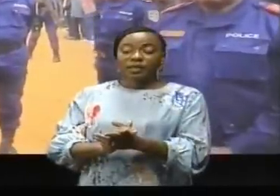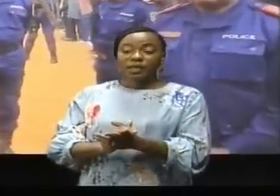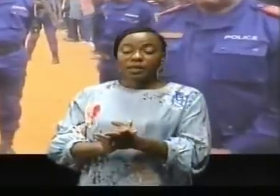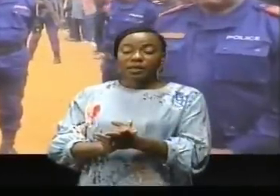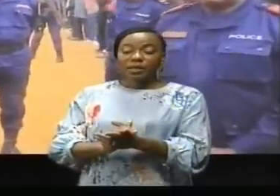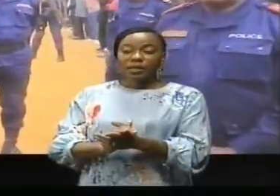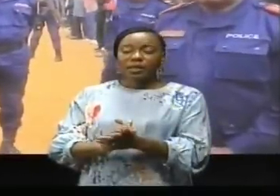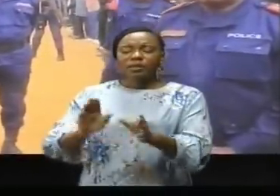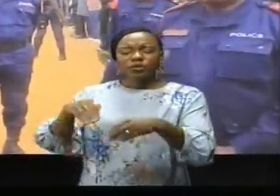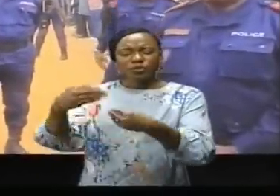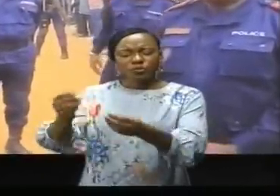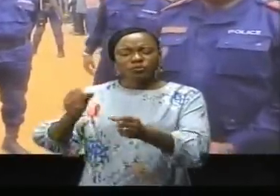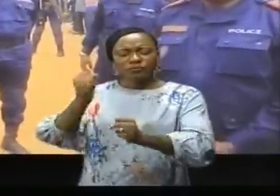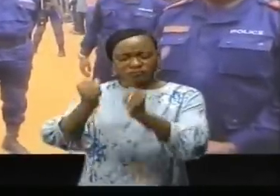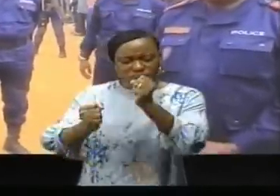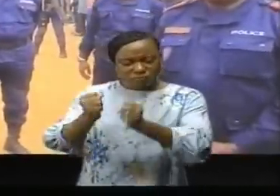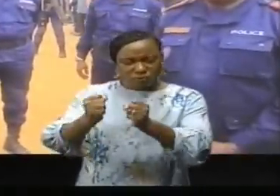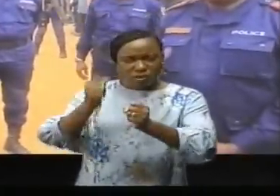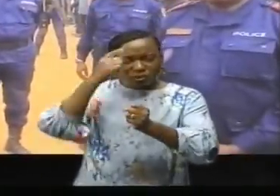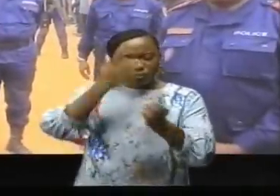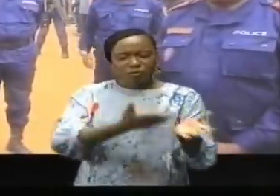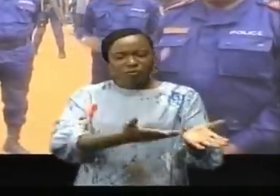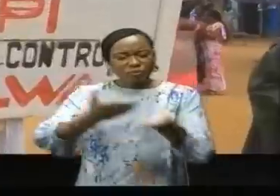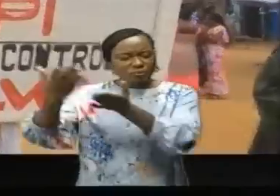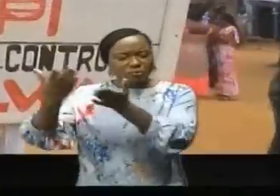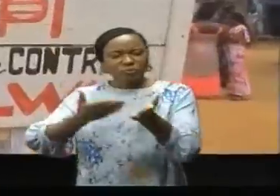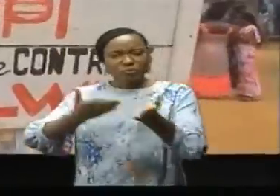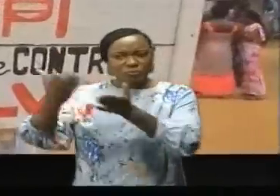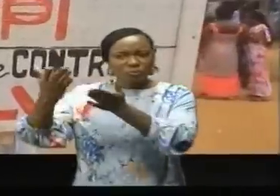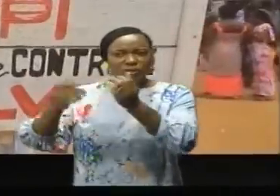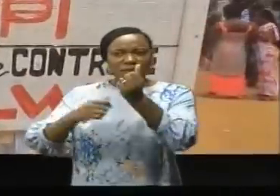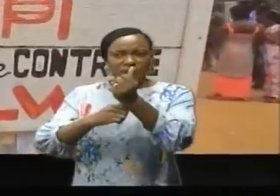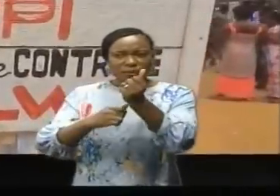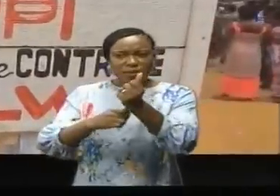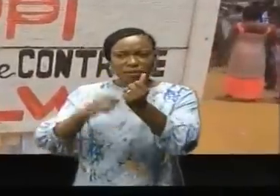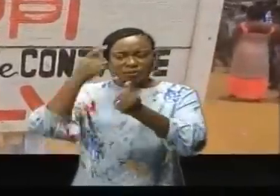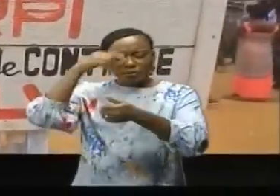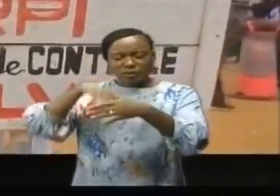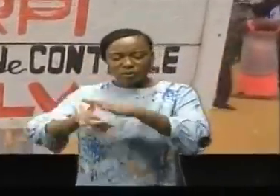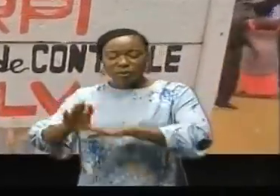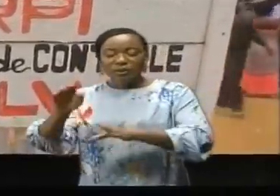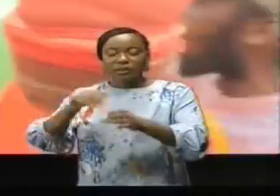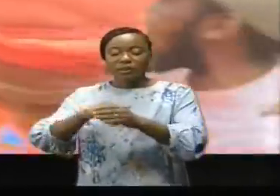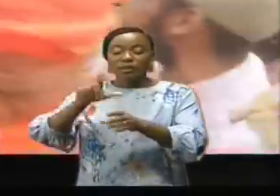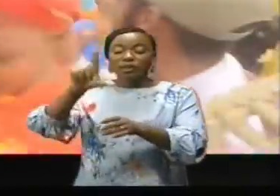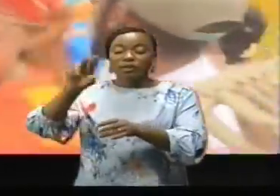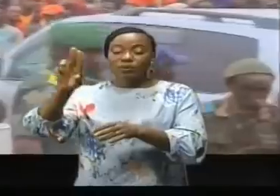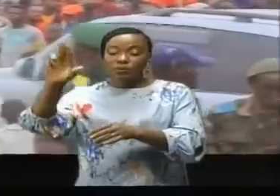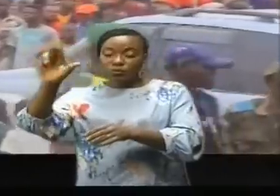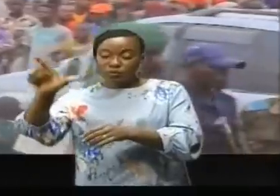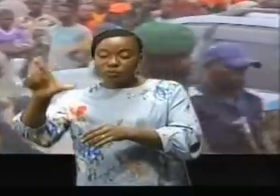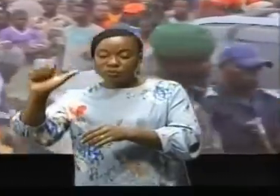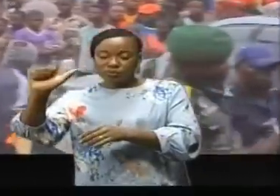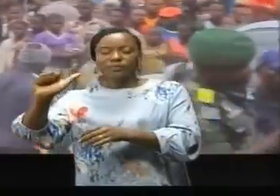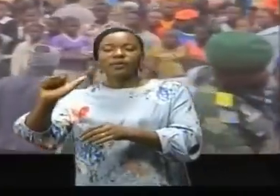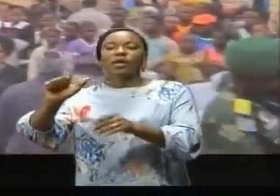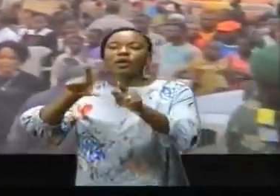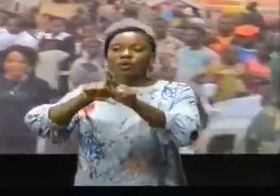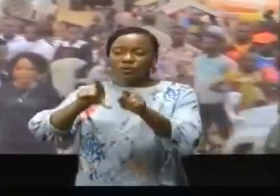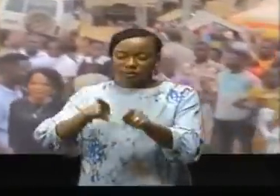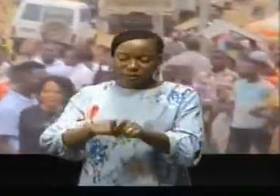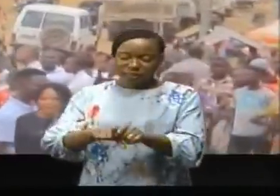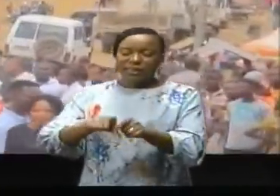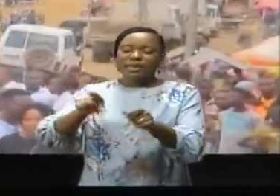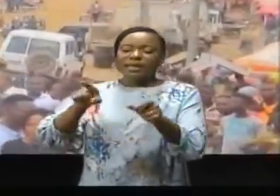Ils nous donnent les véhicules pour transporter les déplacés qui sont en basse à des rentrées à l'Oloa. Dans la même veine,